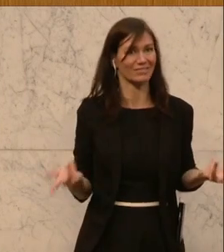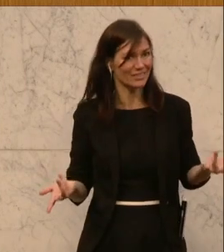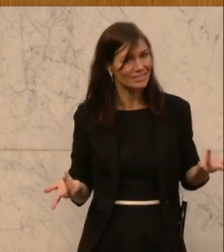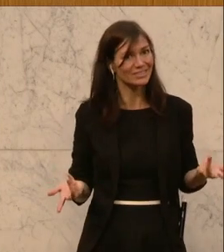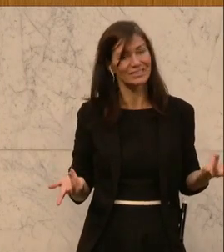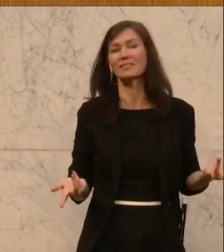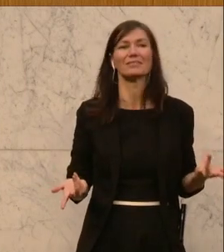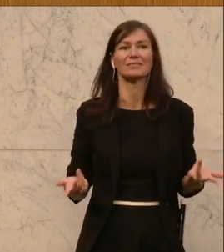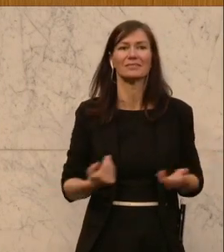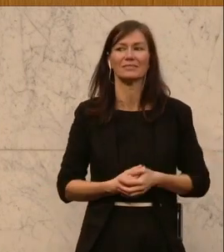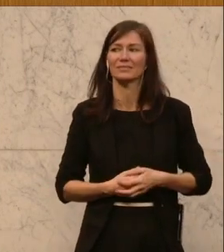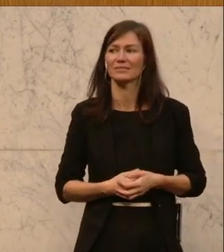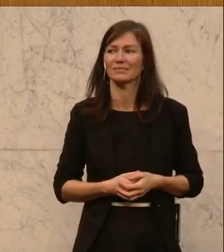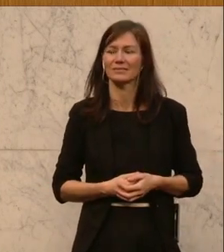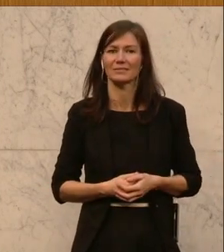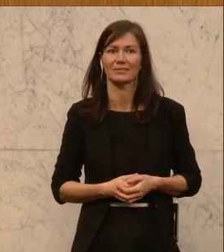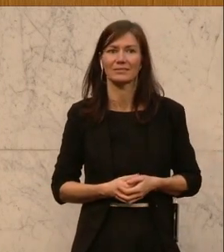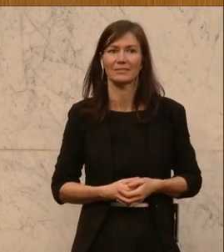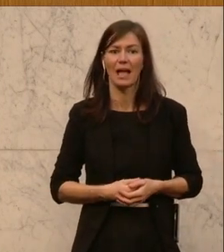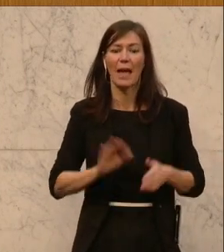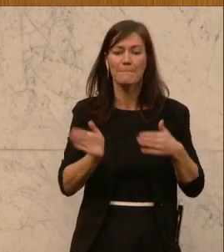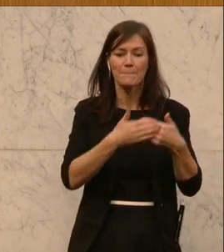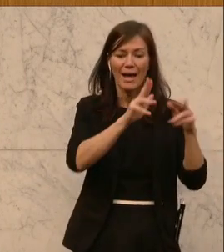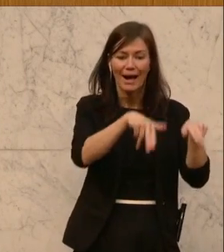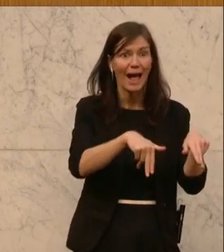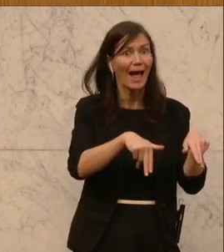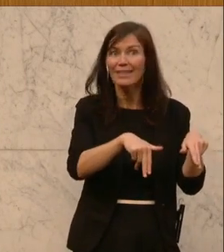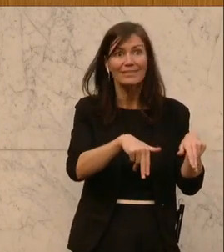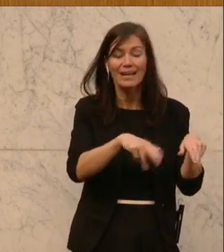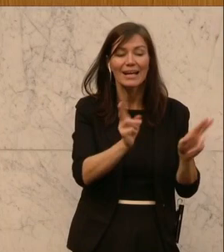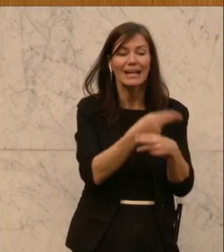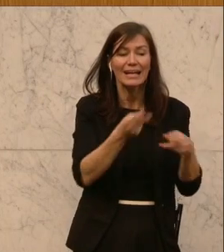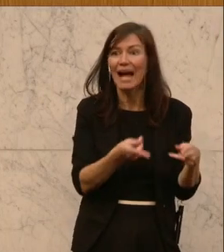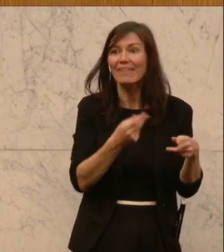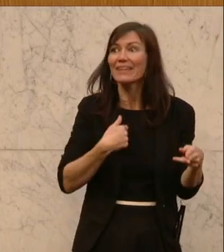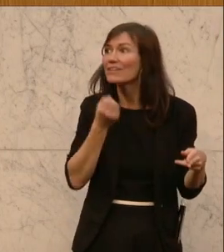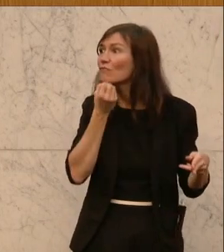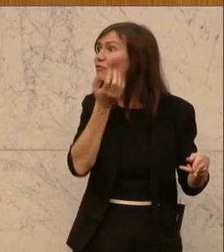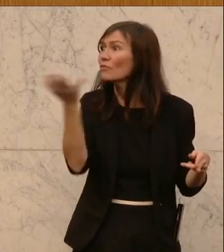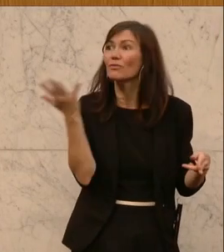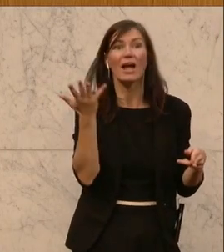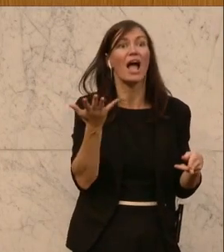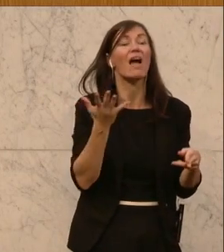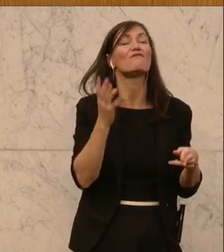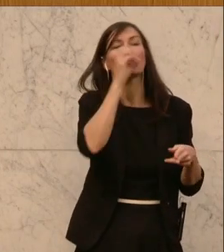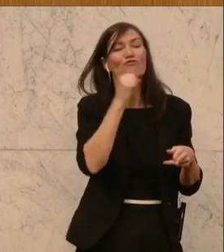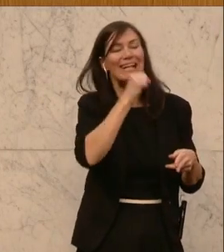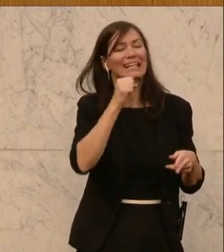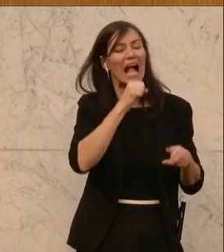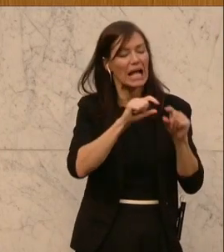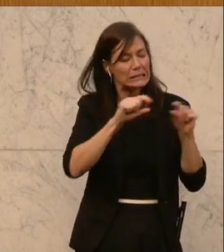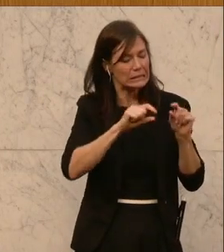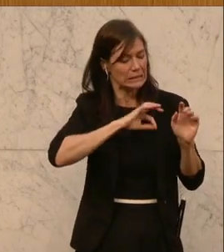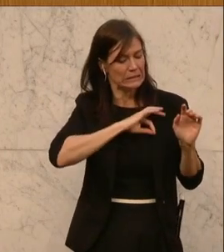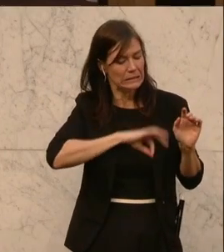Geld bekommt. Im Beirat kann ich die Öffentlichkeit nicht informieren. Da gibt es eine Verschwiegenheitsklausel. Die parlamentarische Kontrolle hat